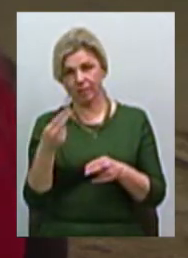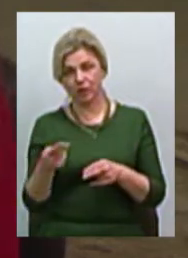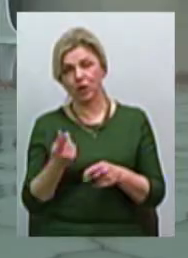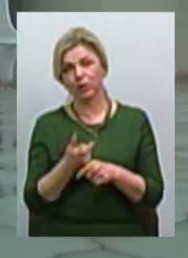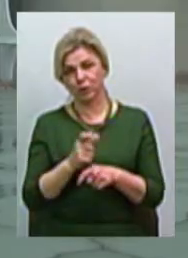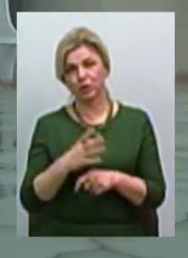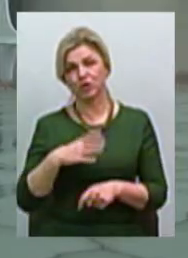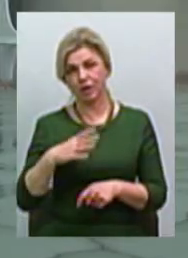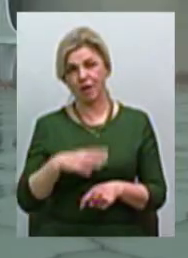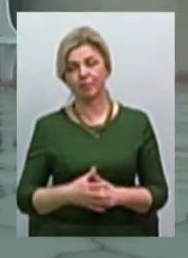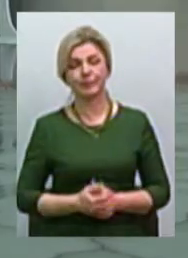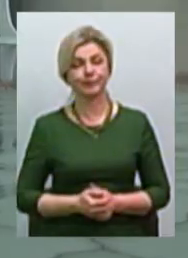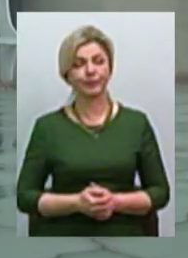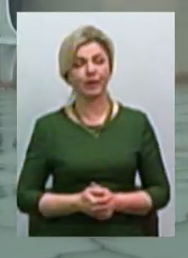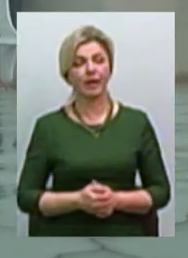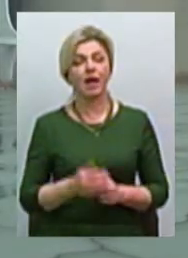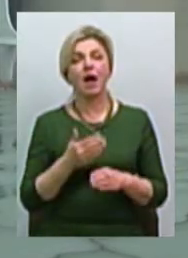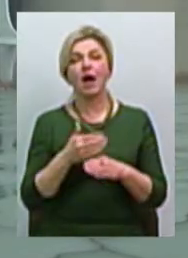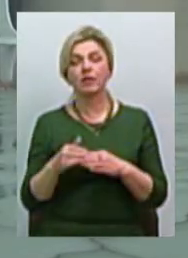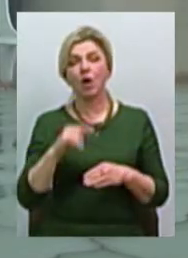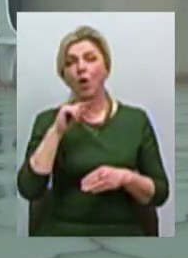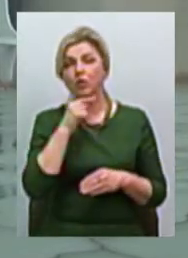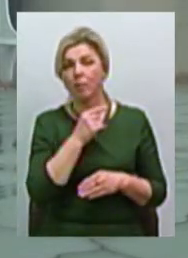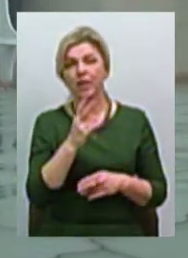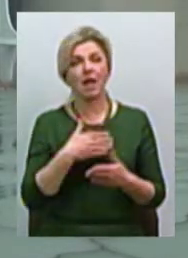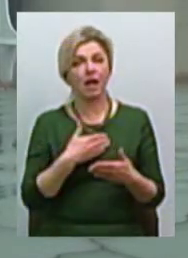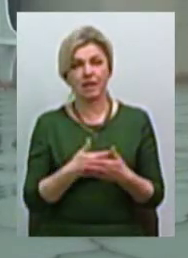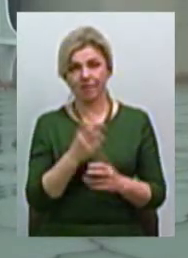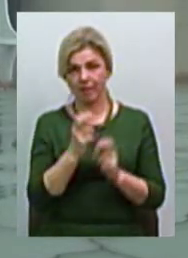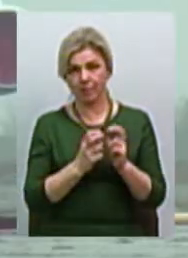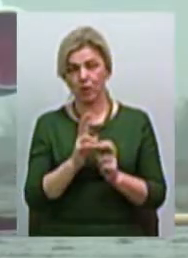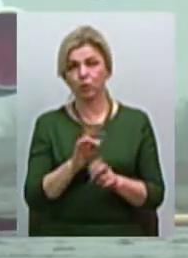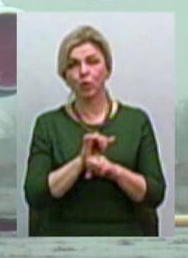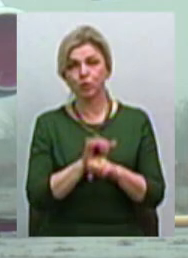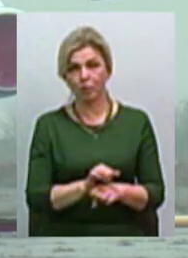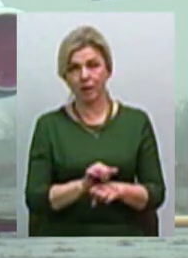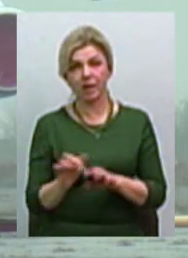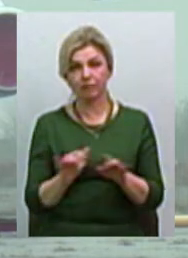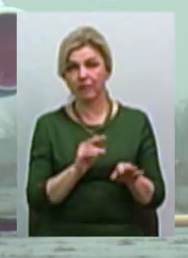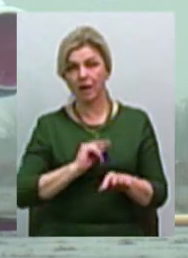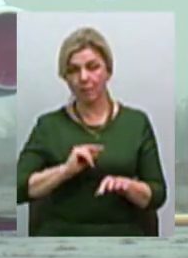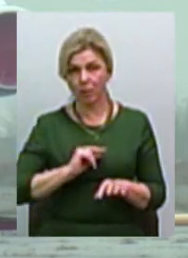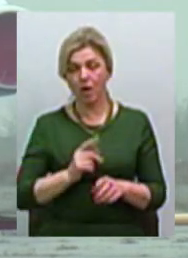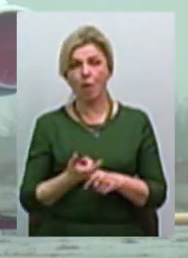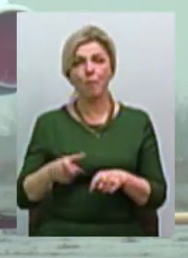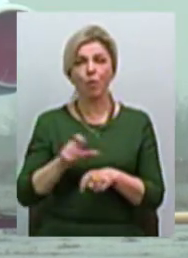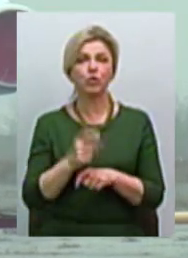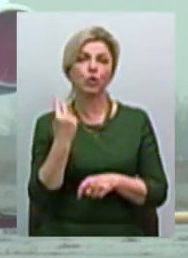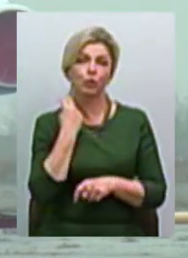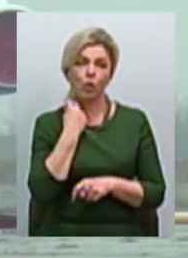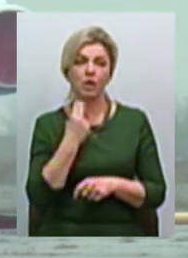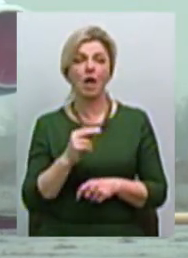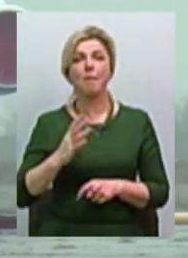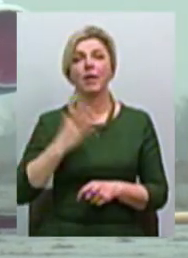засідання. В категорії економічно неактивних підприємств, які призупинили діяльність, найбільший борг перед працівниками